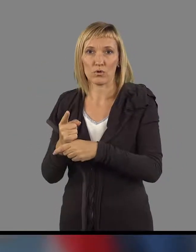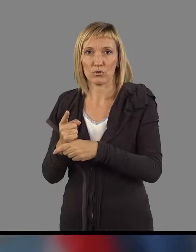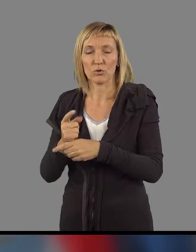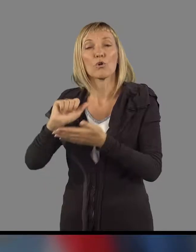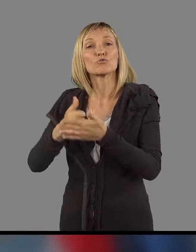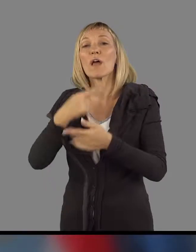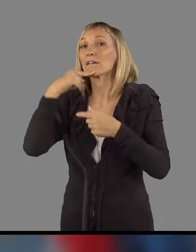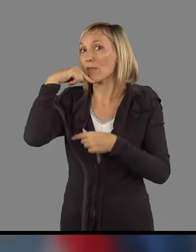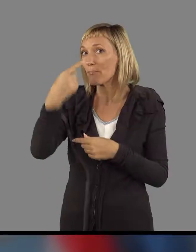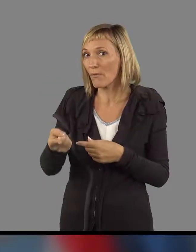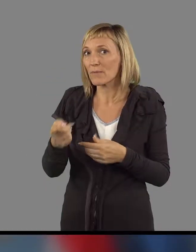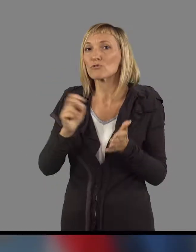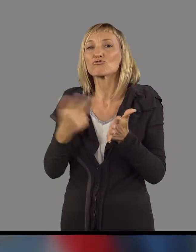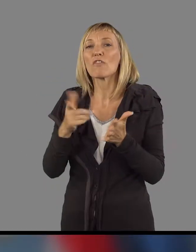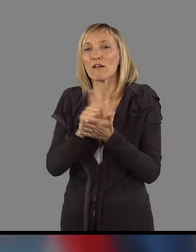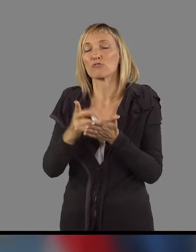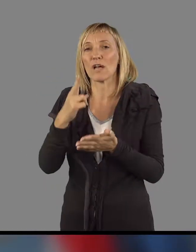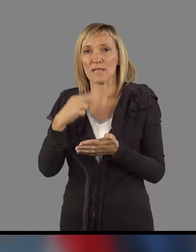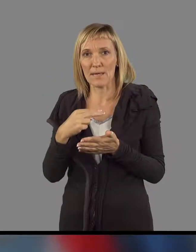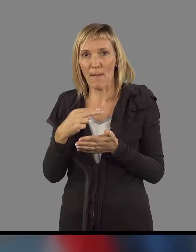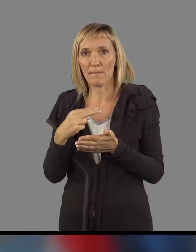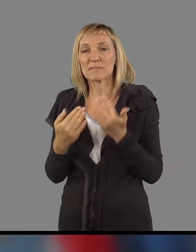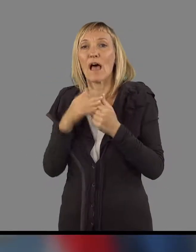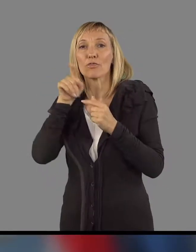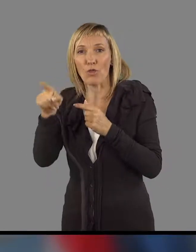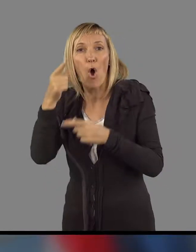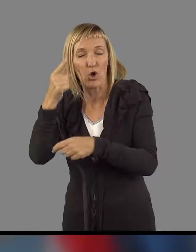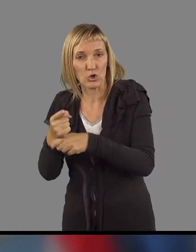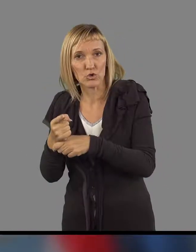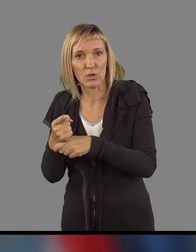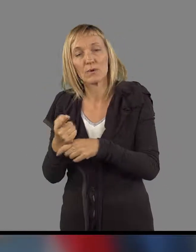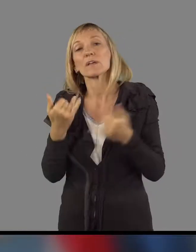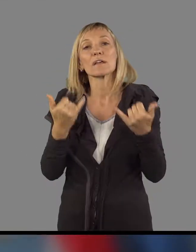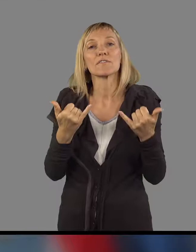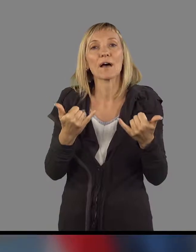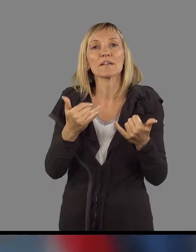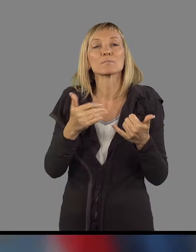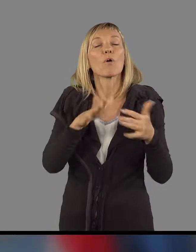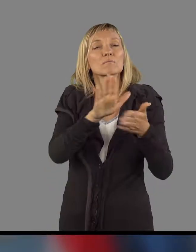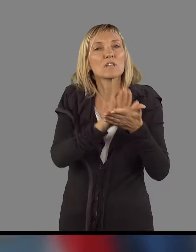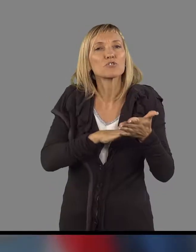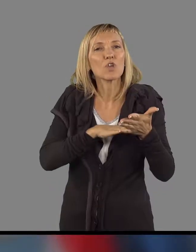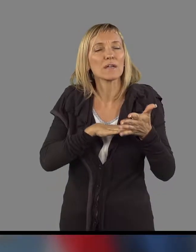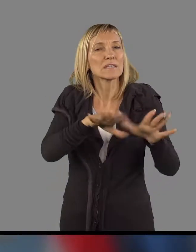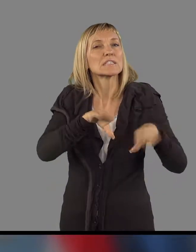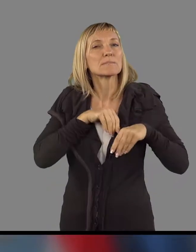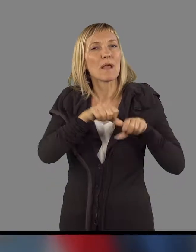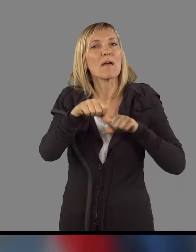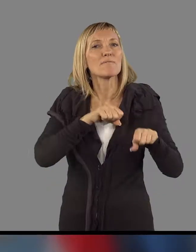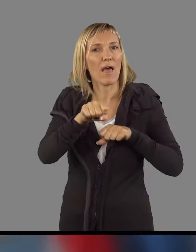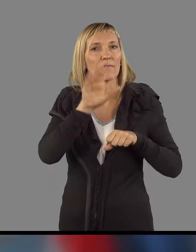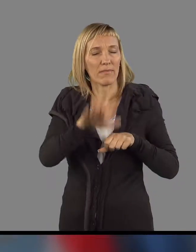Še enkrat ponavljam, je še nekaj časa do tja. Danes smo šele na vladi sprejeli ta predlog.